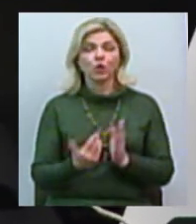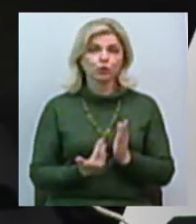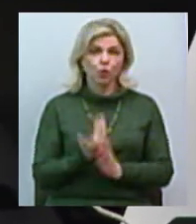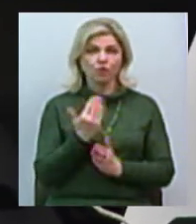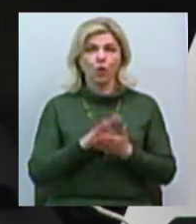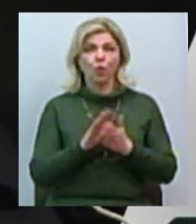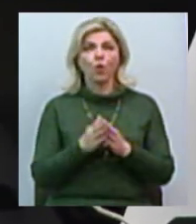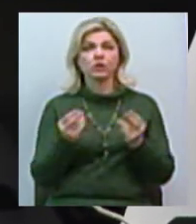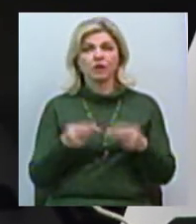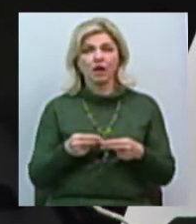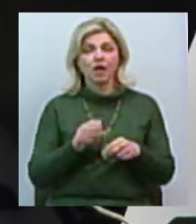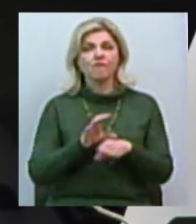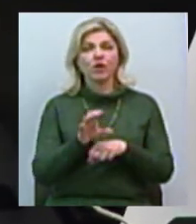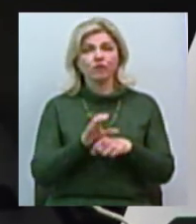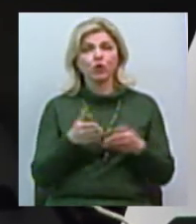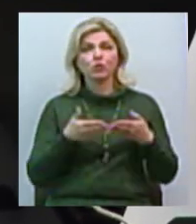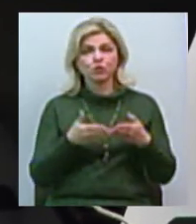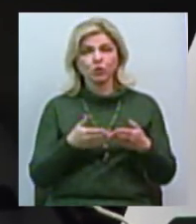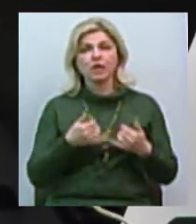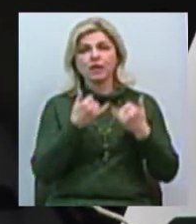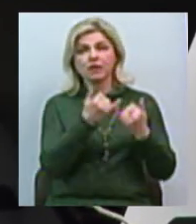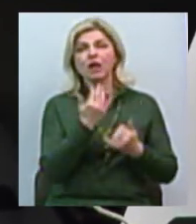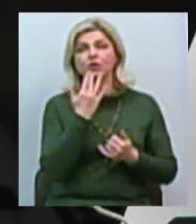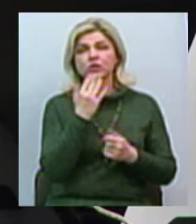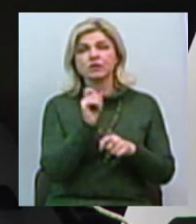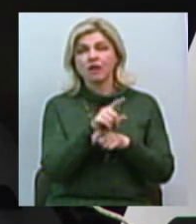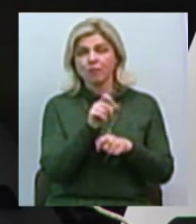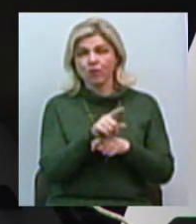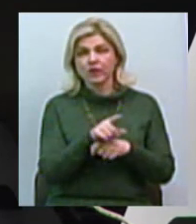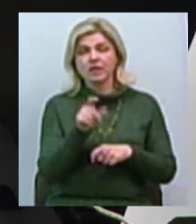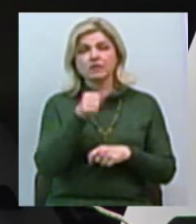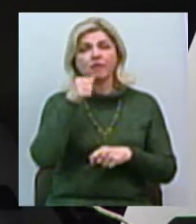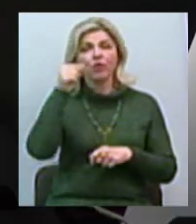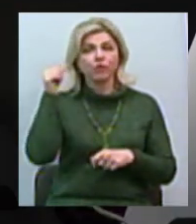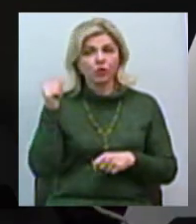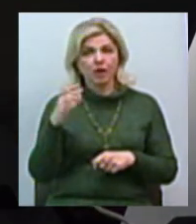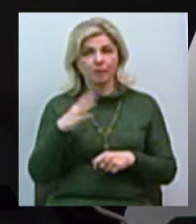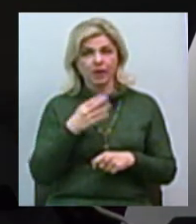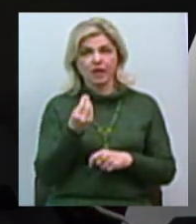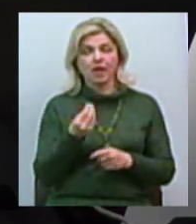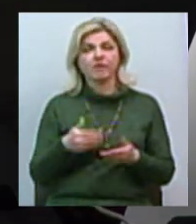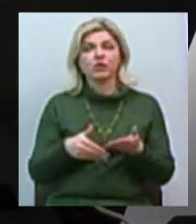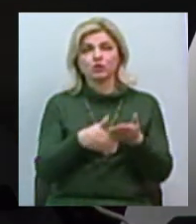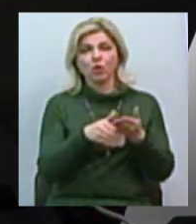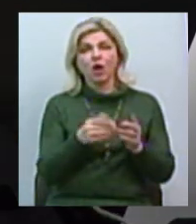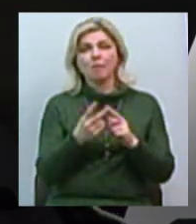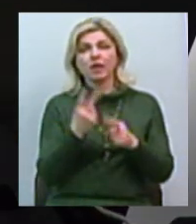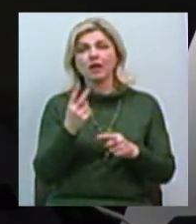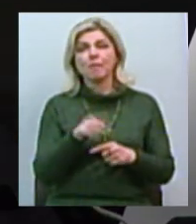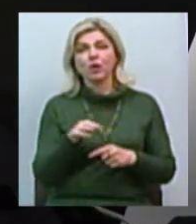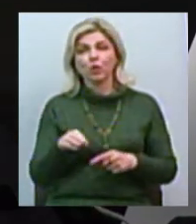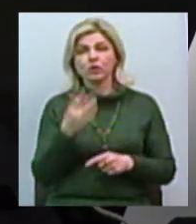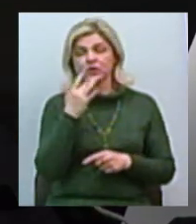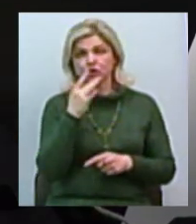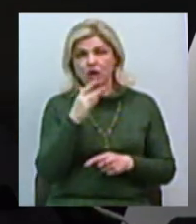контракту на виготовлення корпусів суден для іноземного замовника. За минулий рік власникам заводу було інвестовано 1,5 млн доларів США в придбання